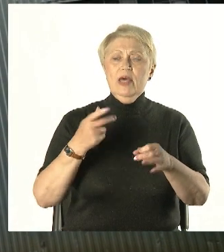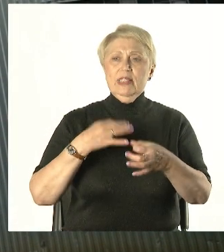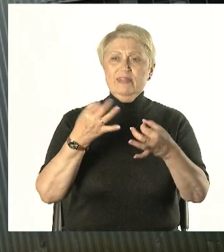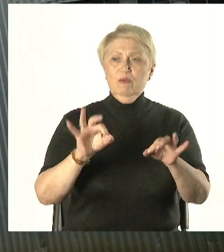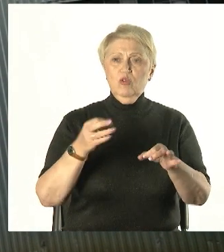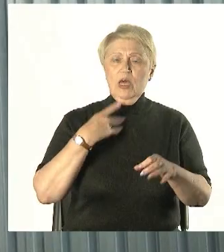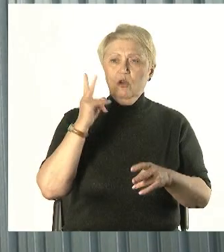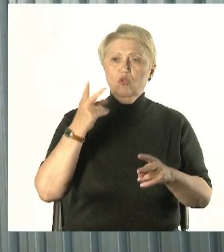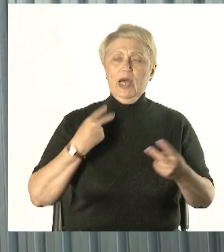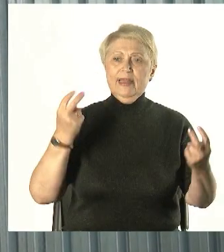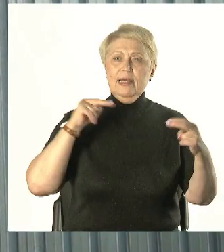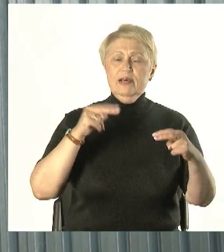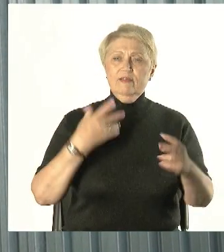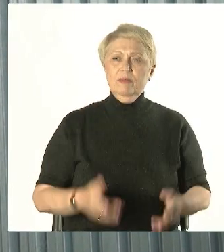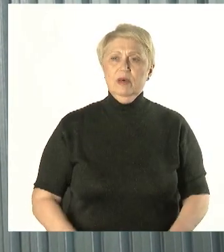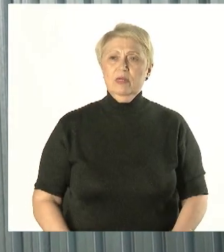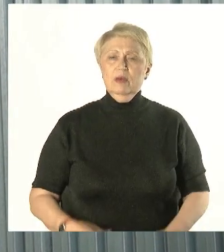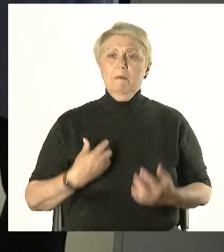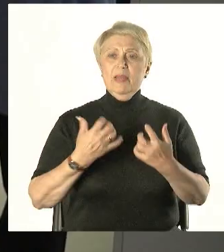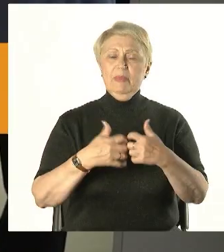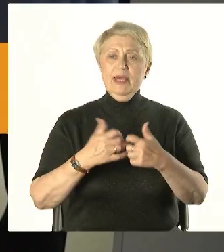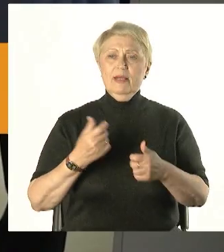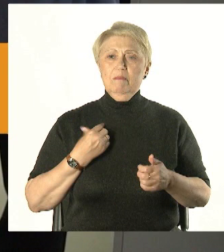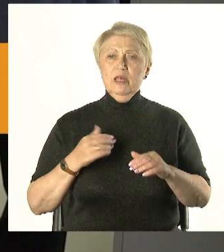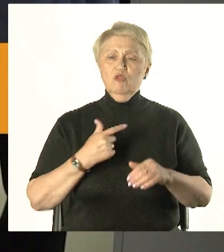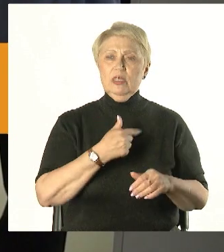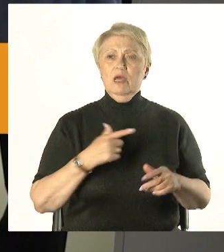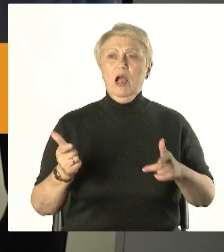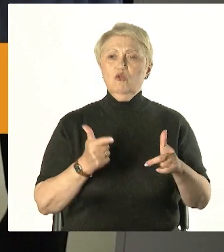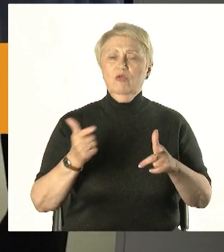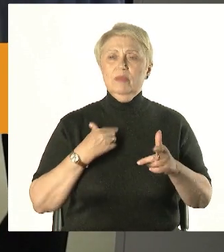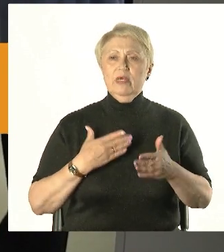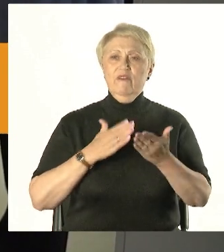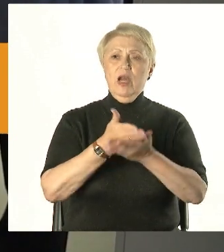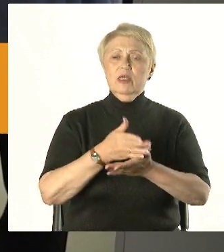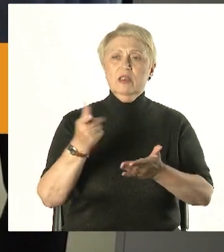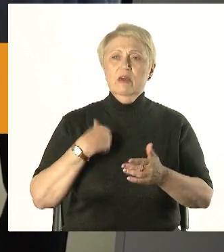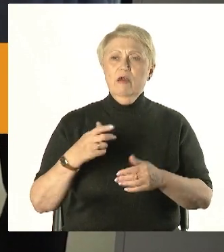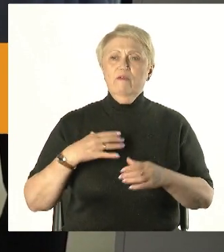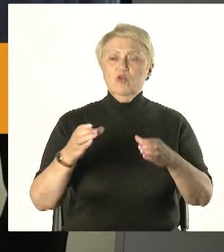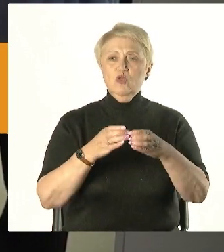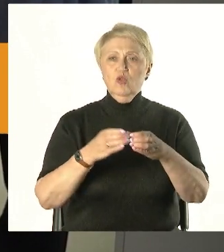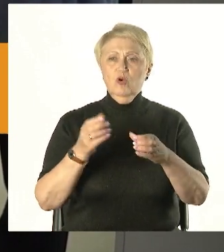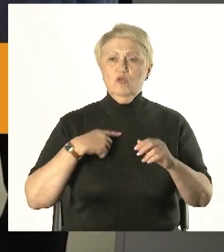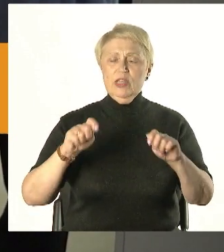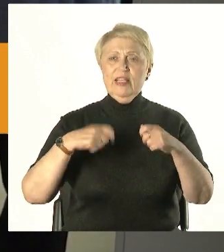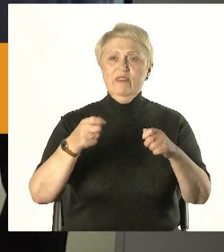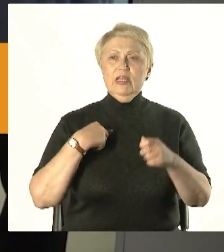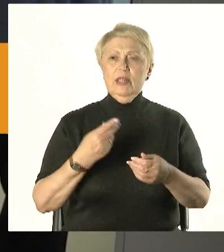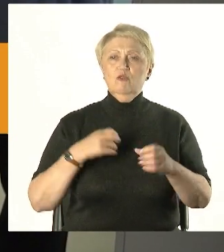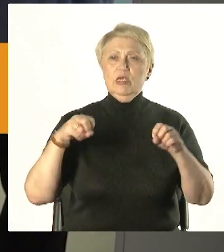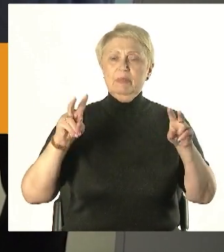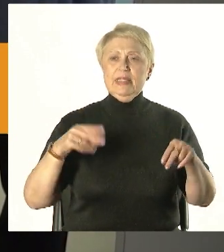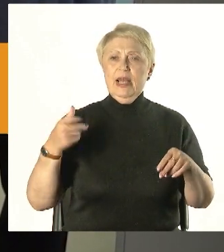доступа для персонала предприятия. Мы готовимся входить в зону контролируемого доступа. Нам выдали такие приборы специальные, называются